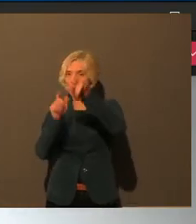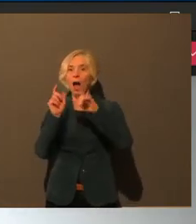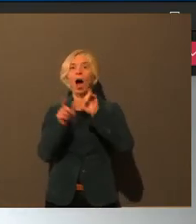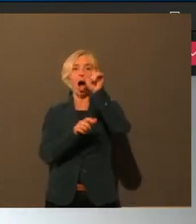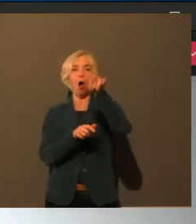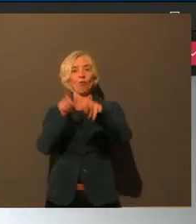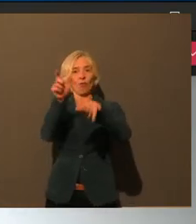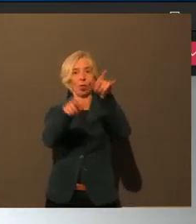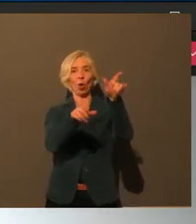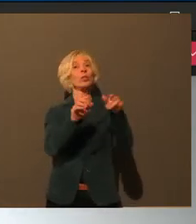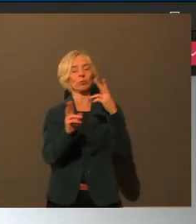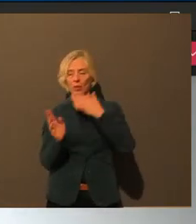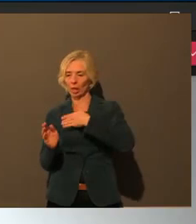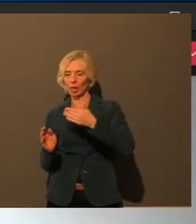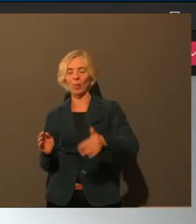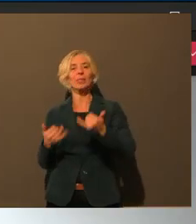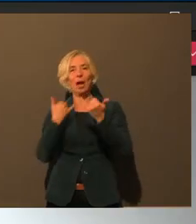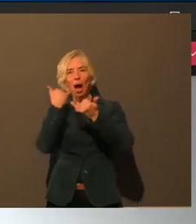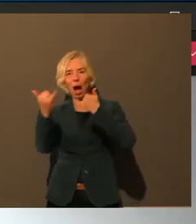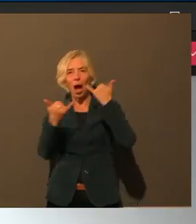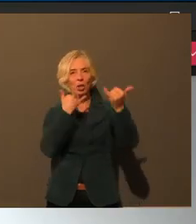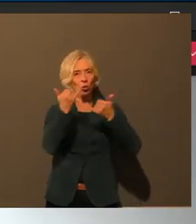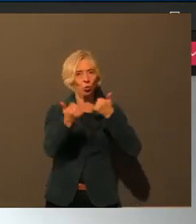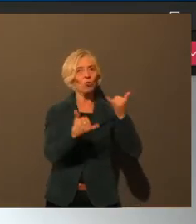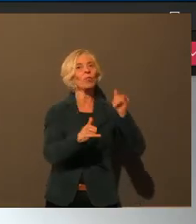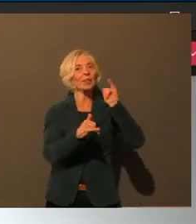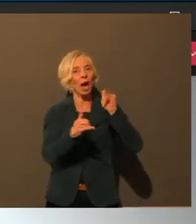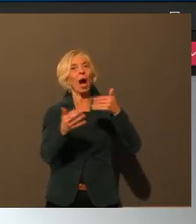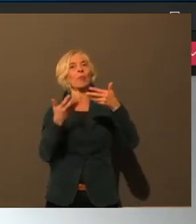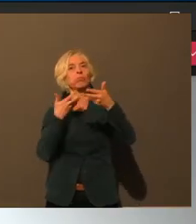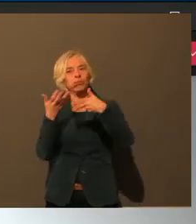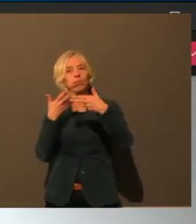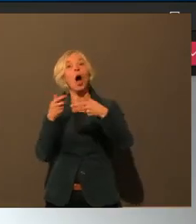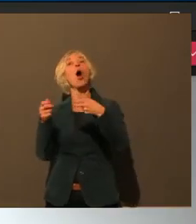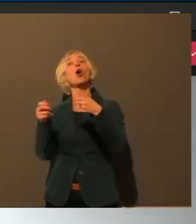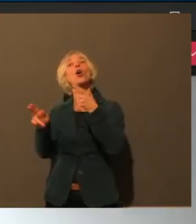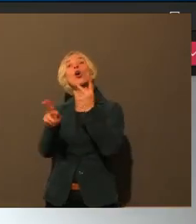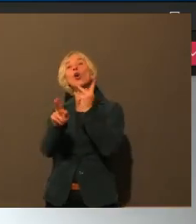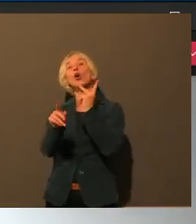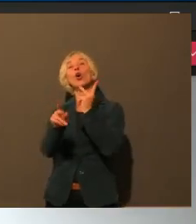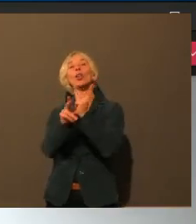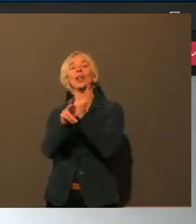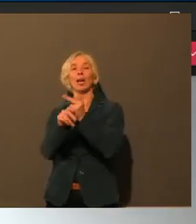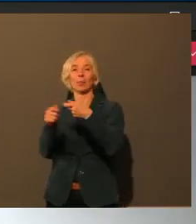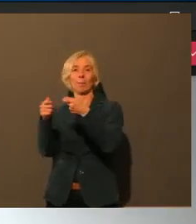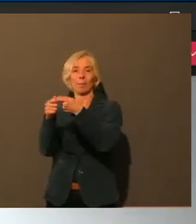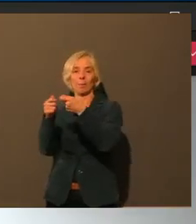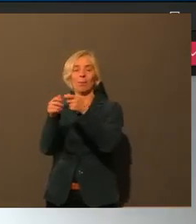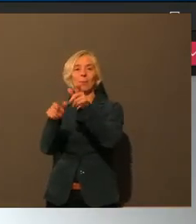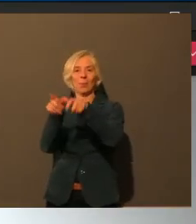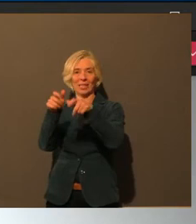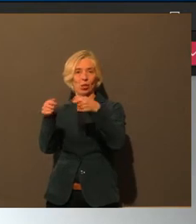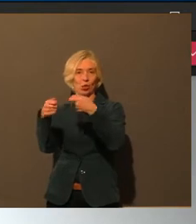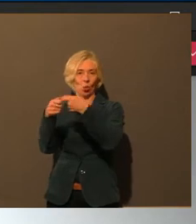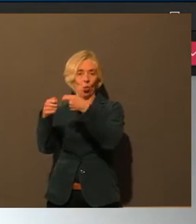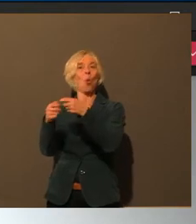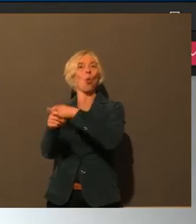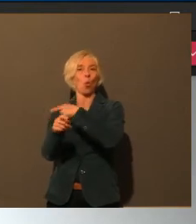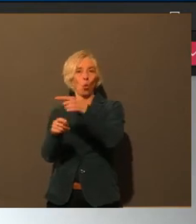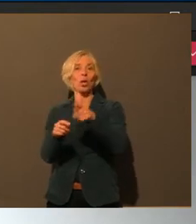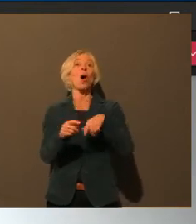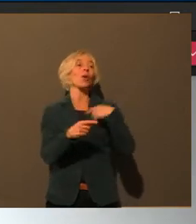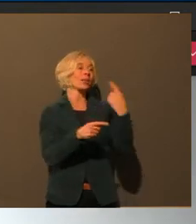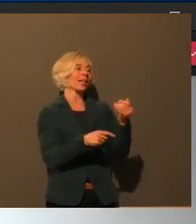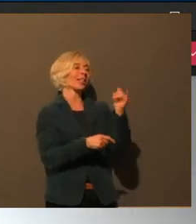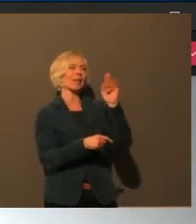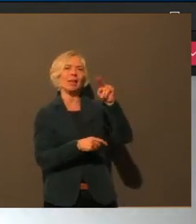Beratung stattfinden. Bei den Indexpersonen, die werden auch kontaktiert, im Idealfall auch telefonisch. Das ist immer ein